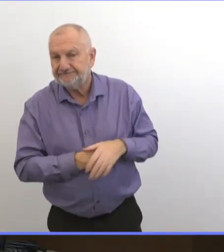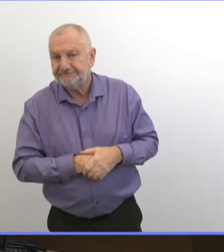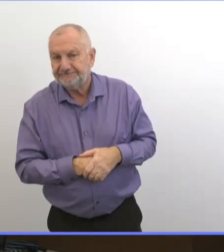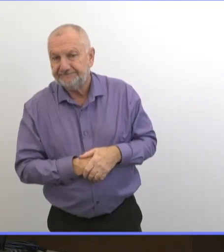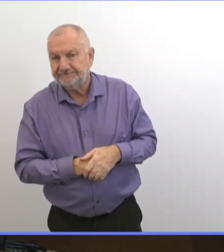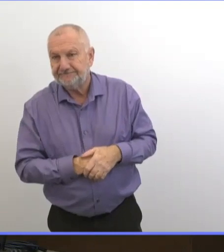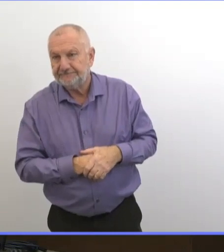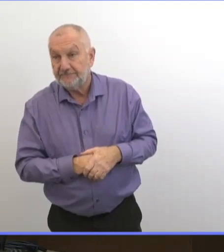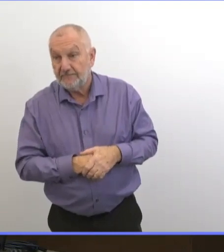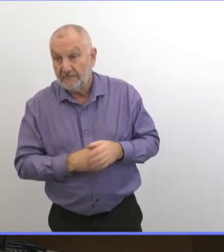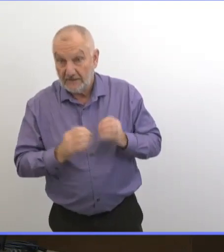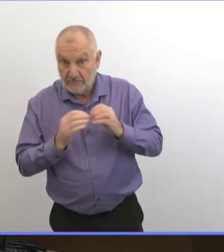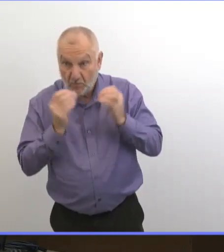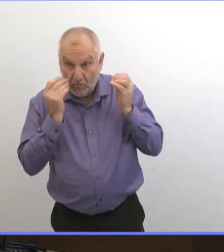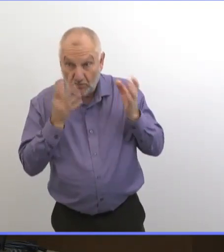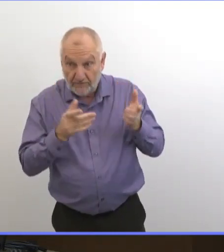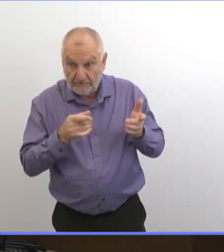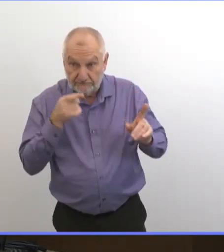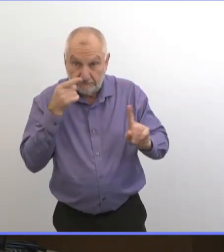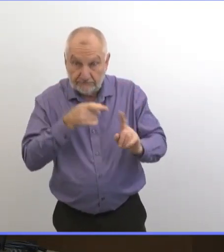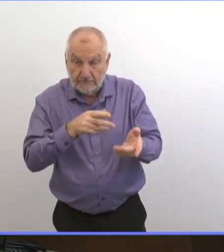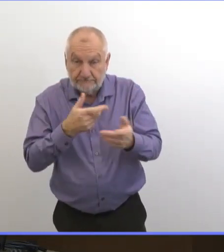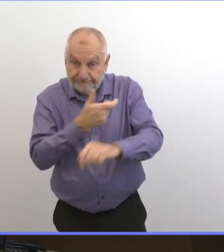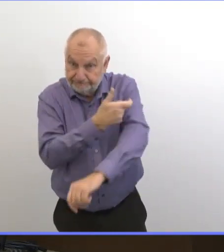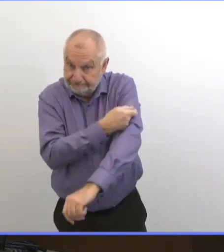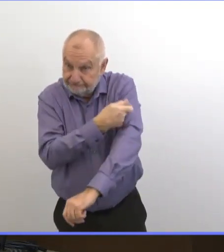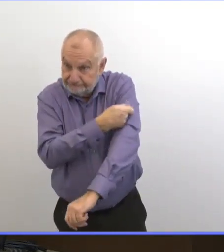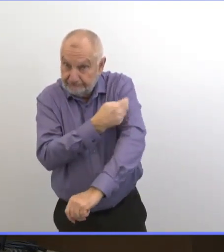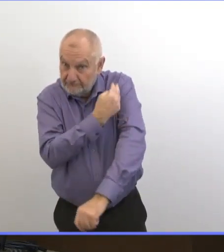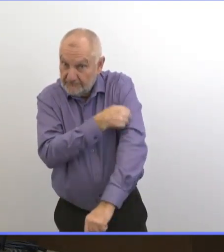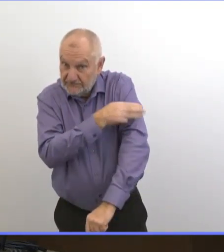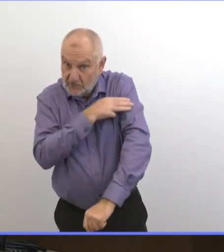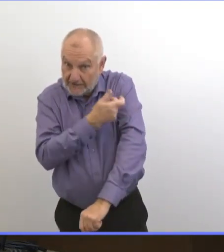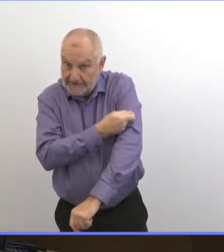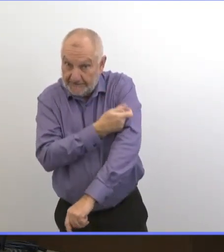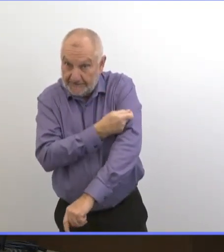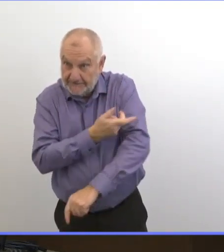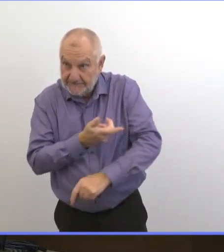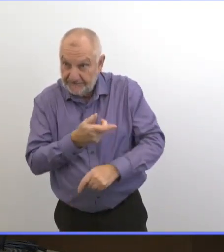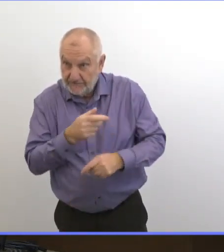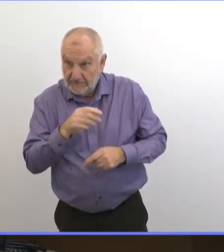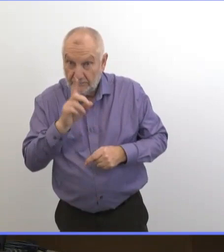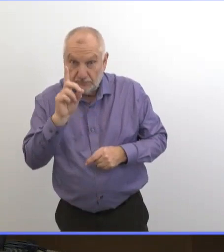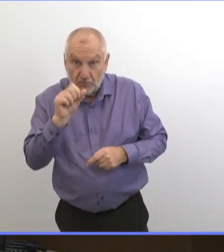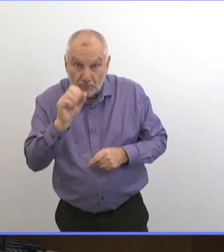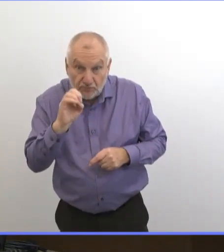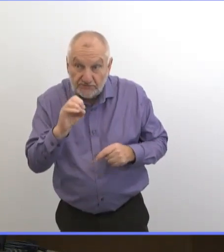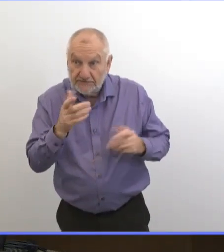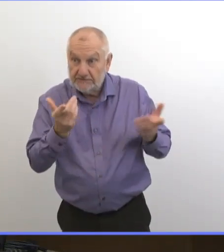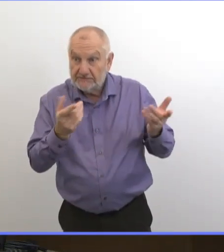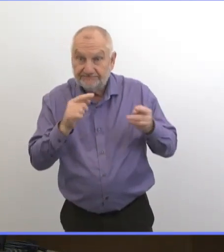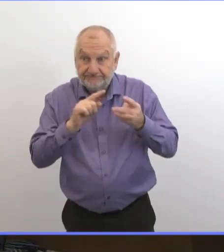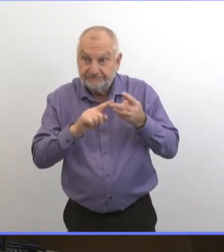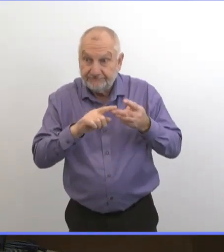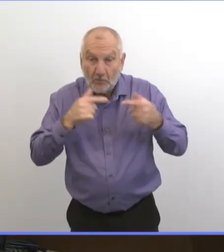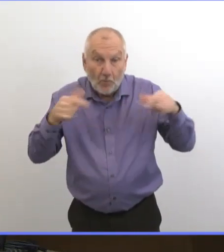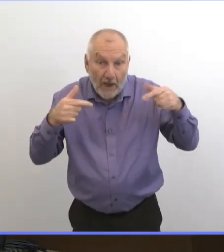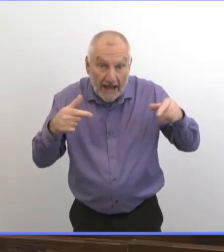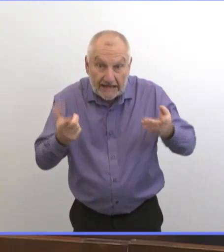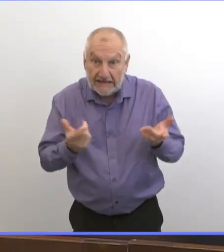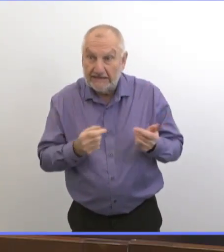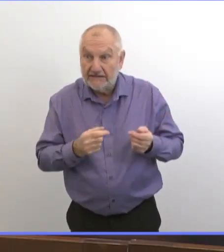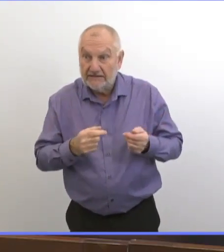Est-ce qu'on a plus de détails au niveau des vaccins ? Comment ça va arriver au Manitoba ?